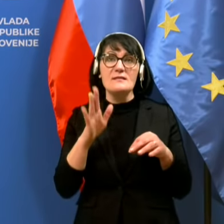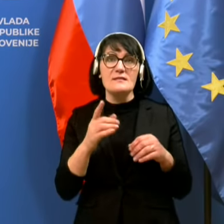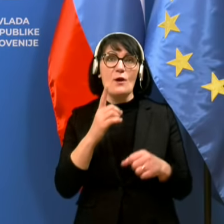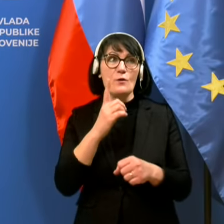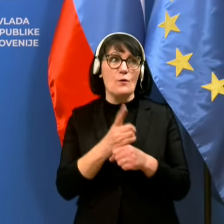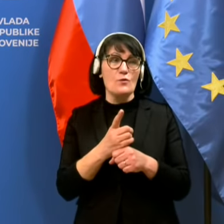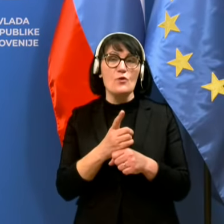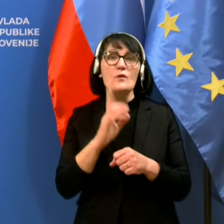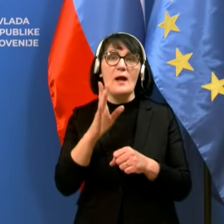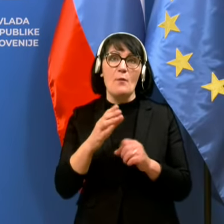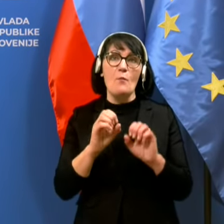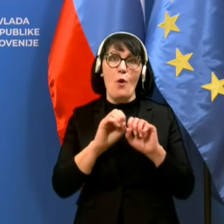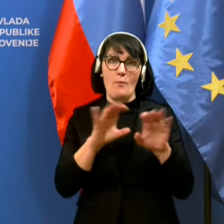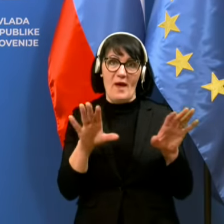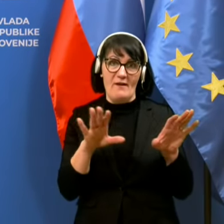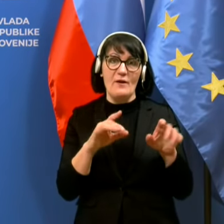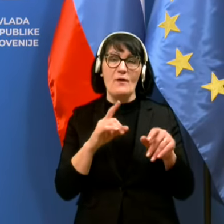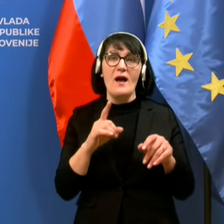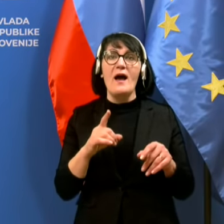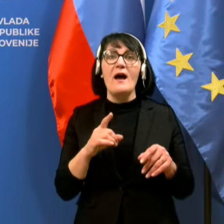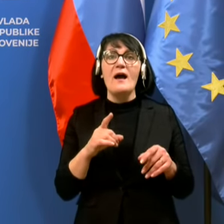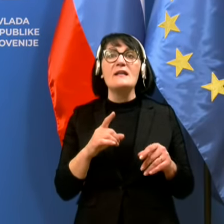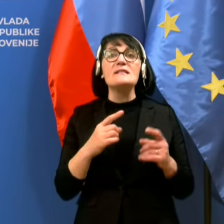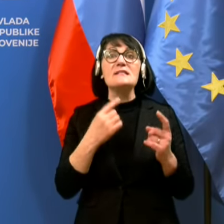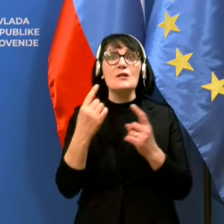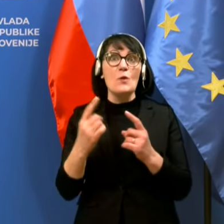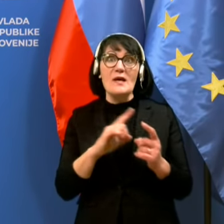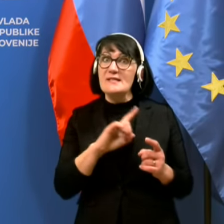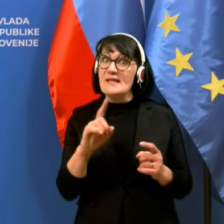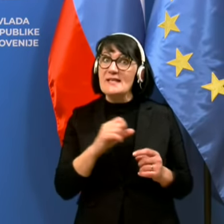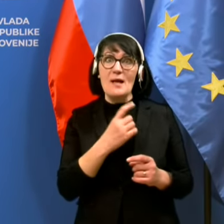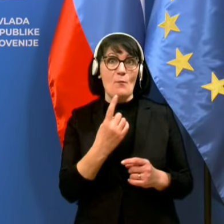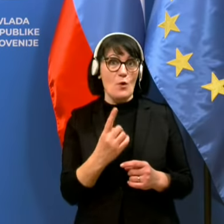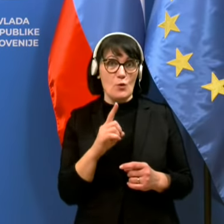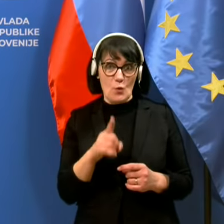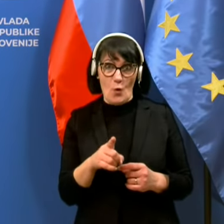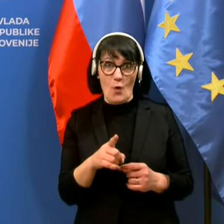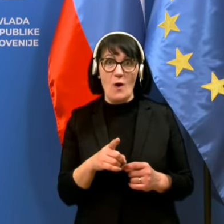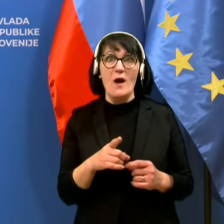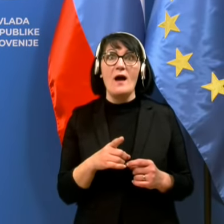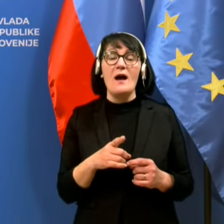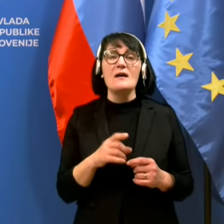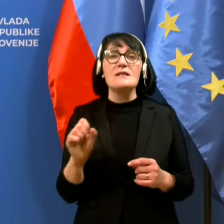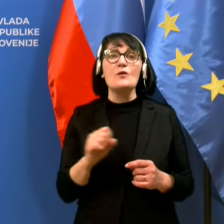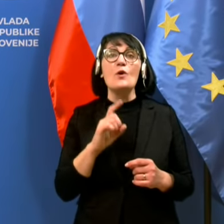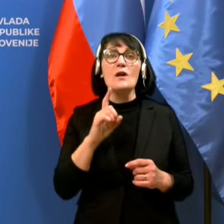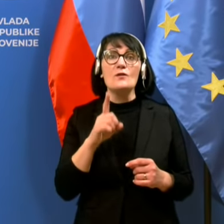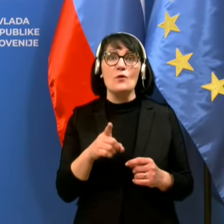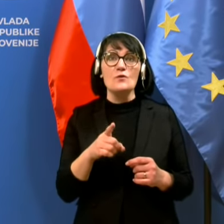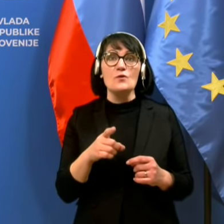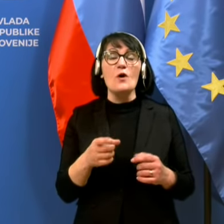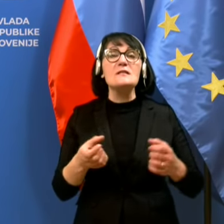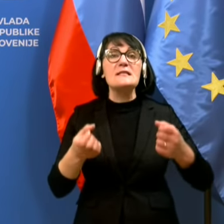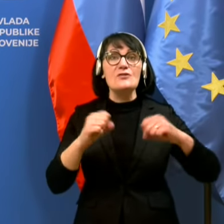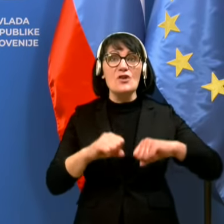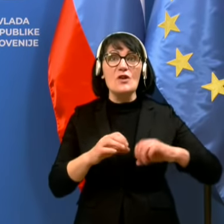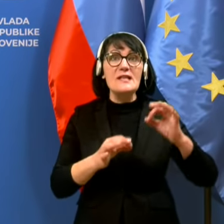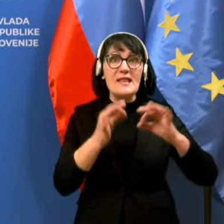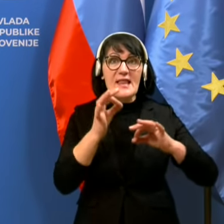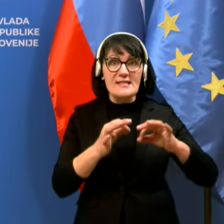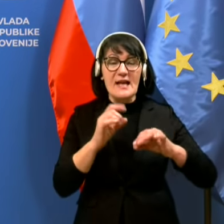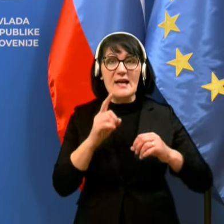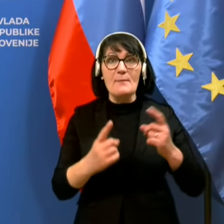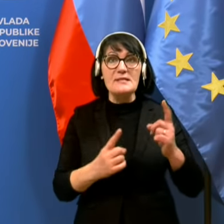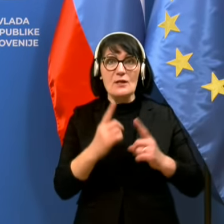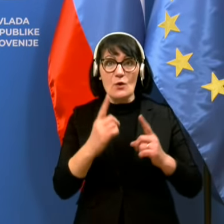slajd. Ampak situacija ni samo to. Zato, ker to so značilnosti testa, kar pa se